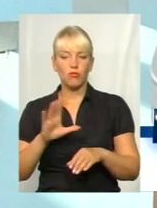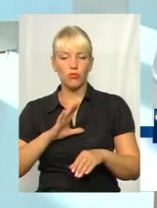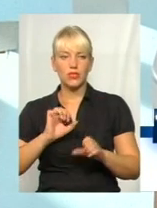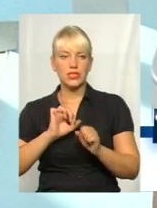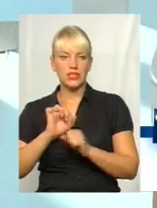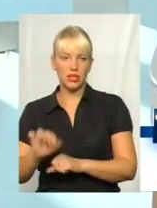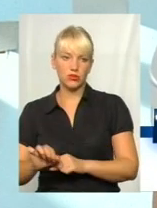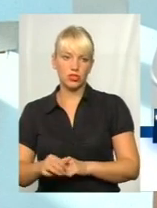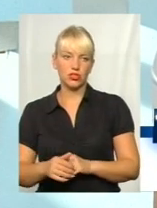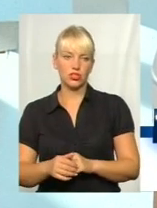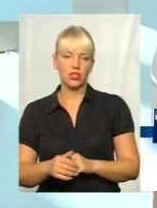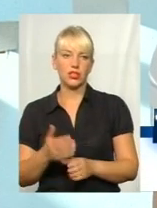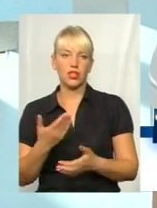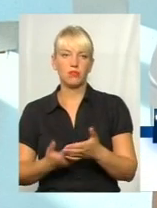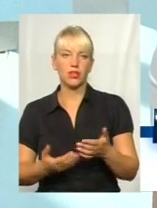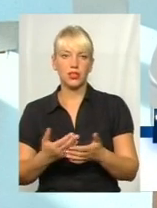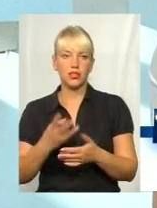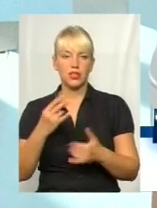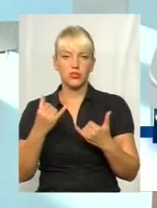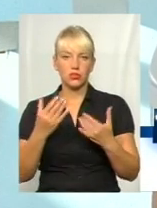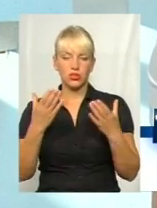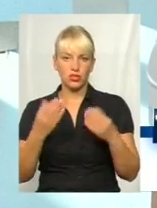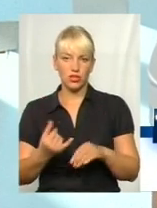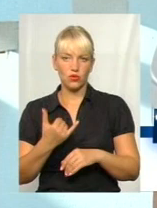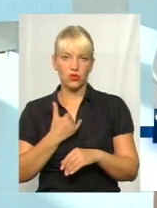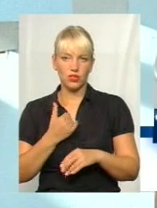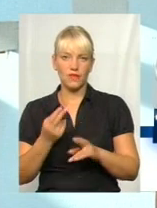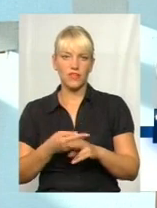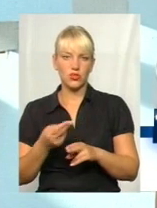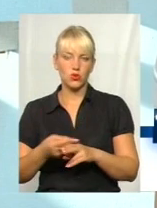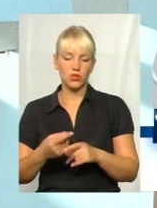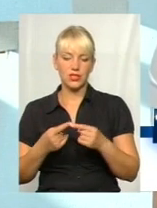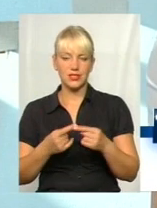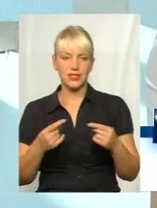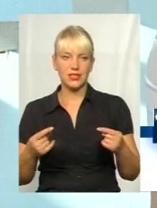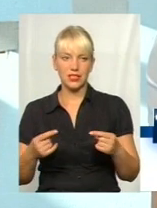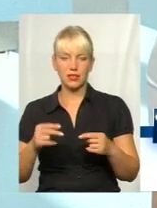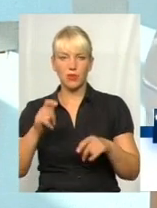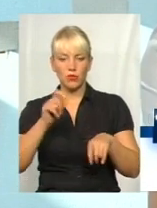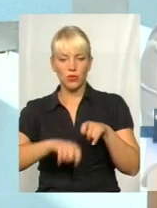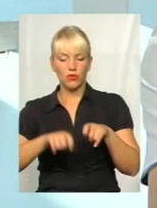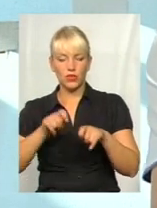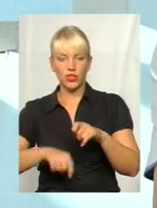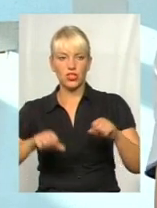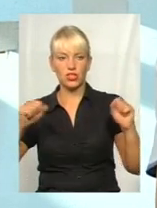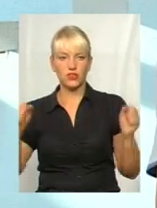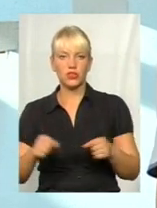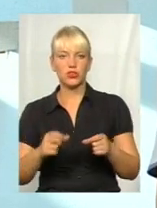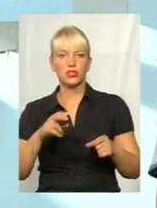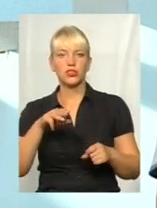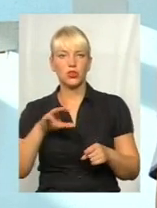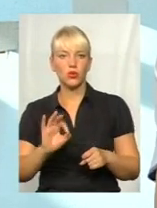інспектор. До прикладу, якщо на сьогоднішній день у нас відсутні засоби вимірювання швидкісного резиму, то,